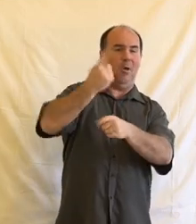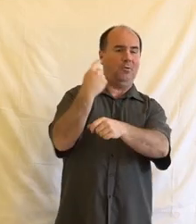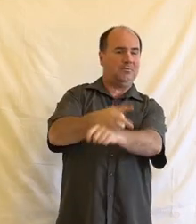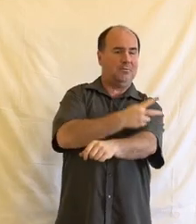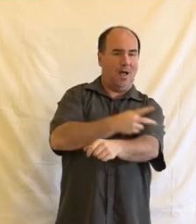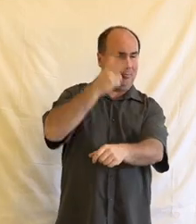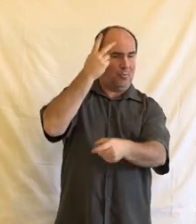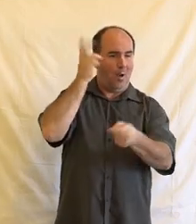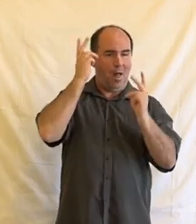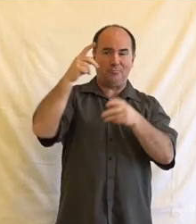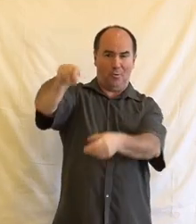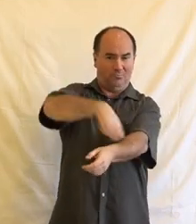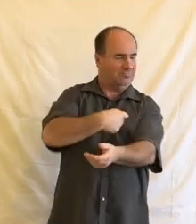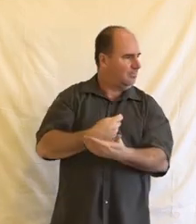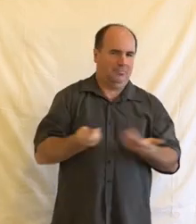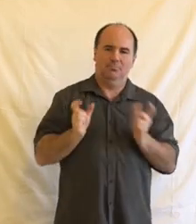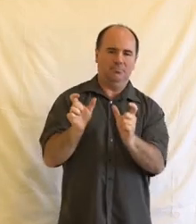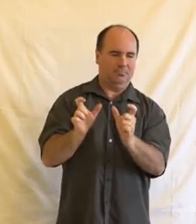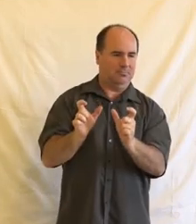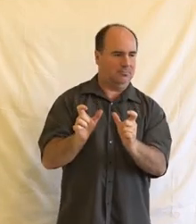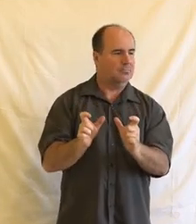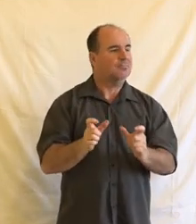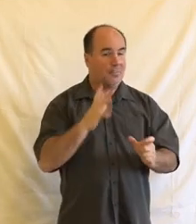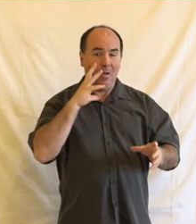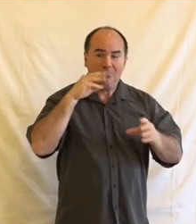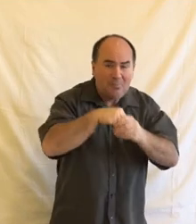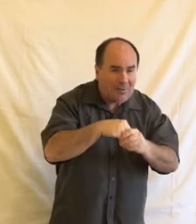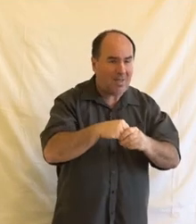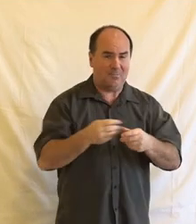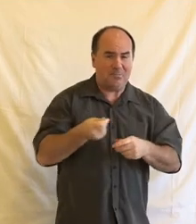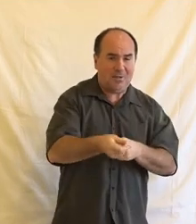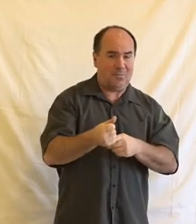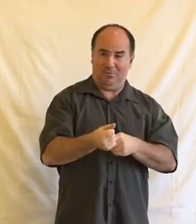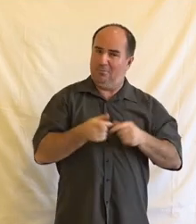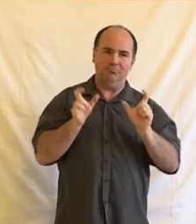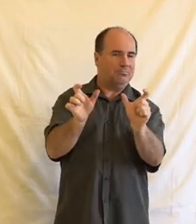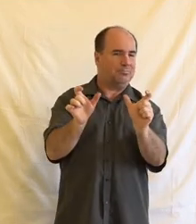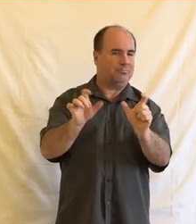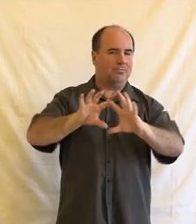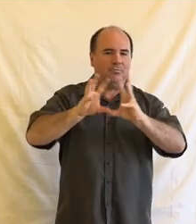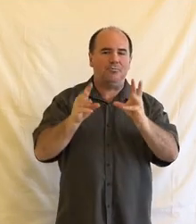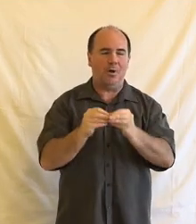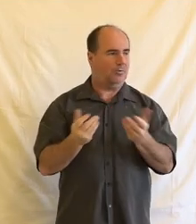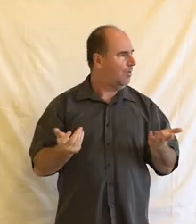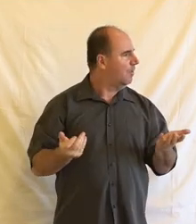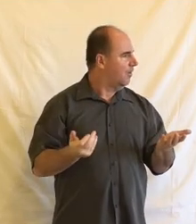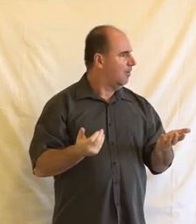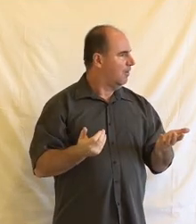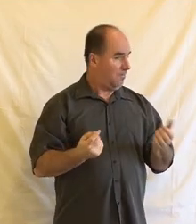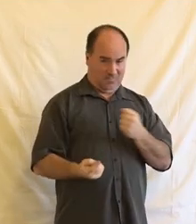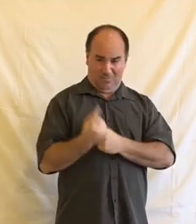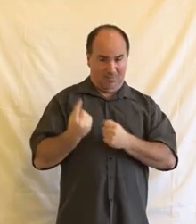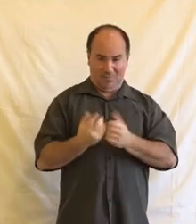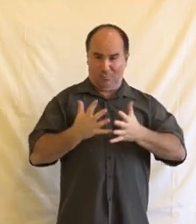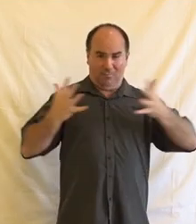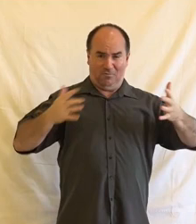potřeby svých dětí nebo bydlení. Došlo to vlastně nakonec tak daleko, kdy vlastně to bylo